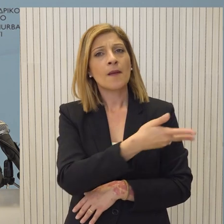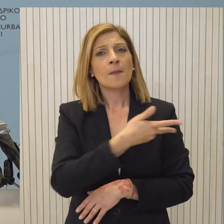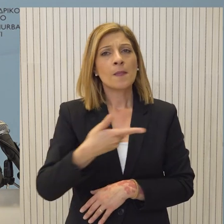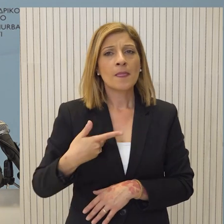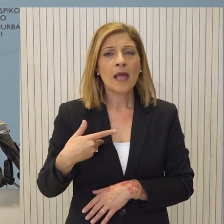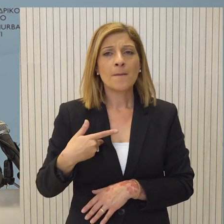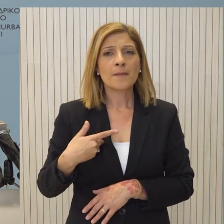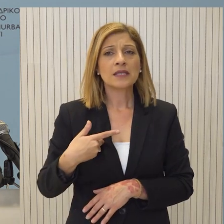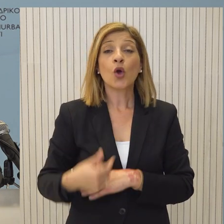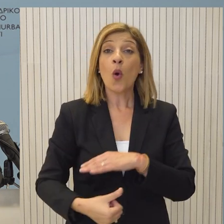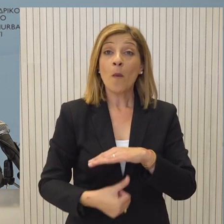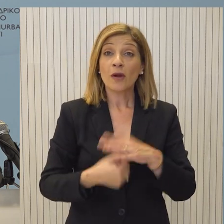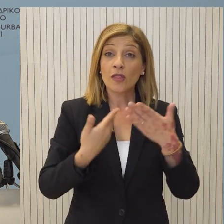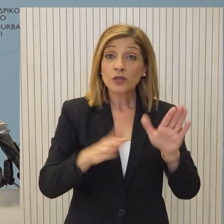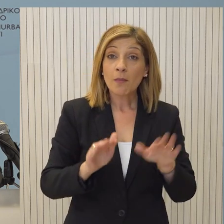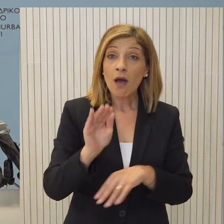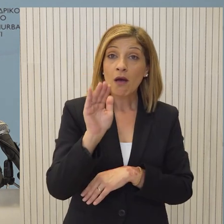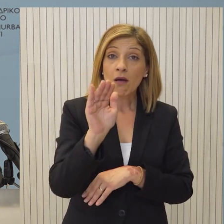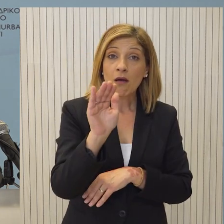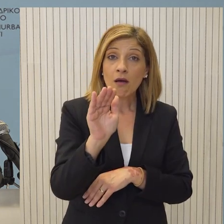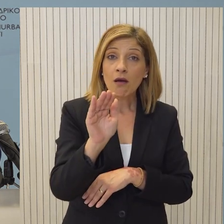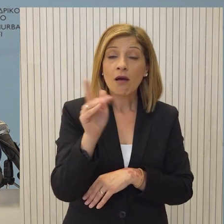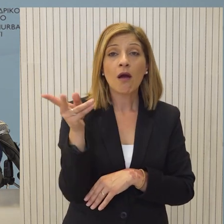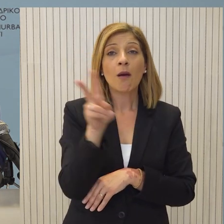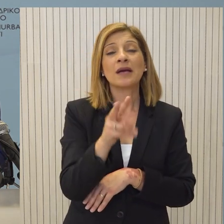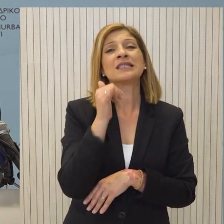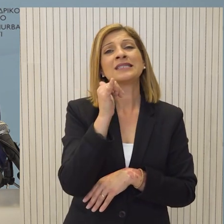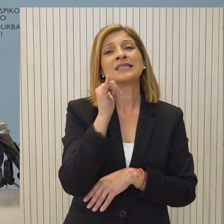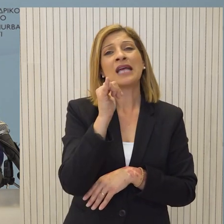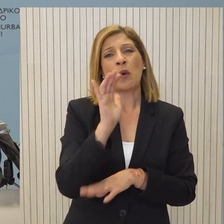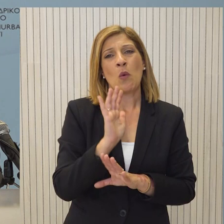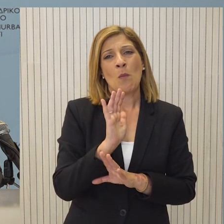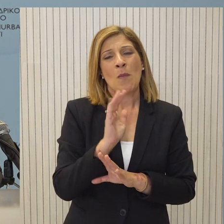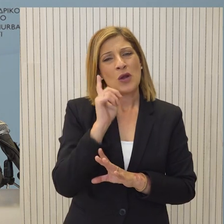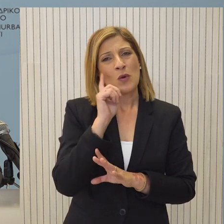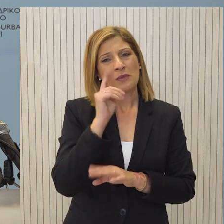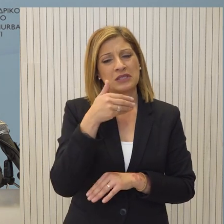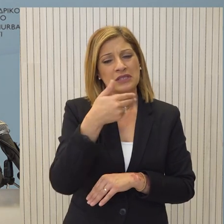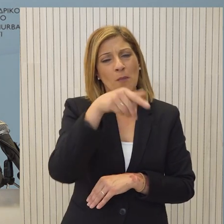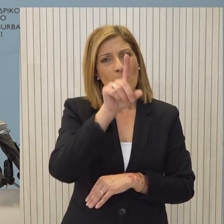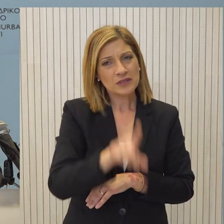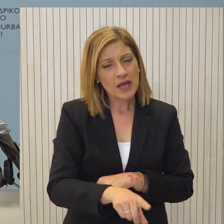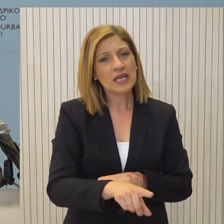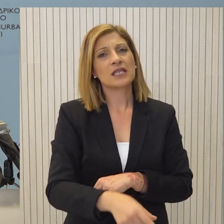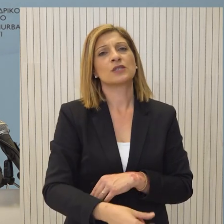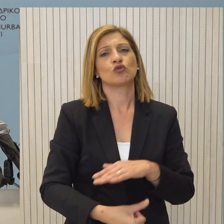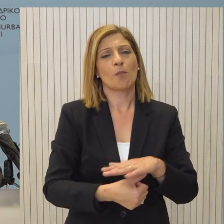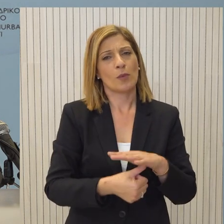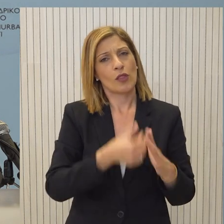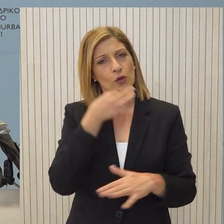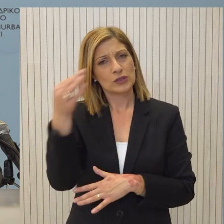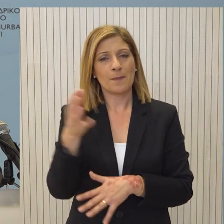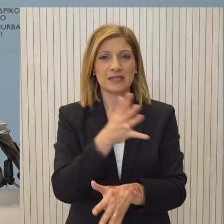τοποθετηθεί ως κυβέρνηση. Νομίζω ακόμη δεν έχει το αποταθεί. Θα αποταθεί. Μέσα στο επόμενο διάστημα. Αντιλαμβάνεστε ότι την ίδια στιγμή